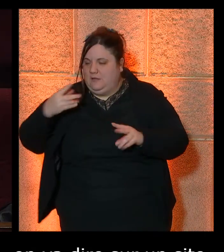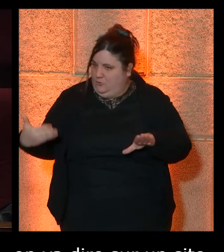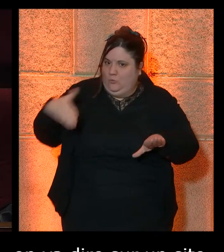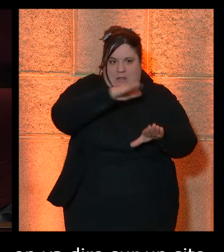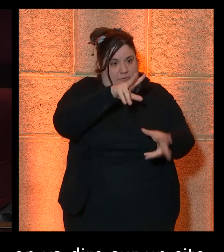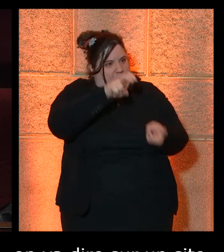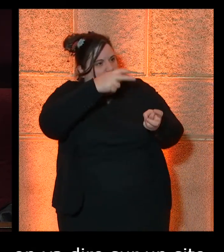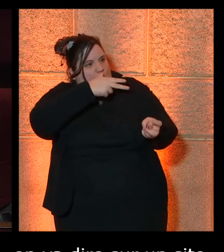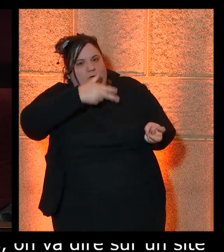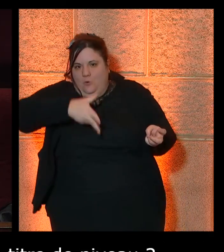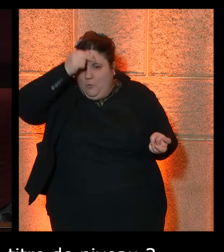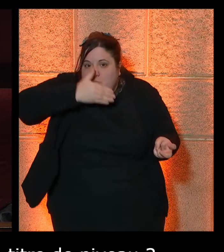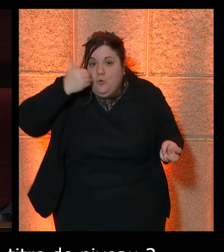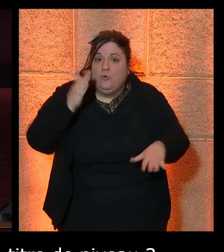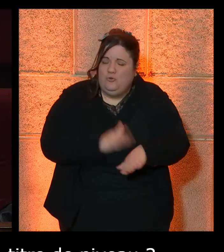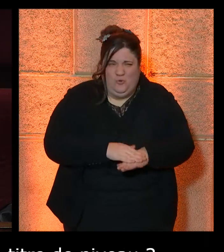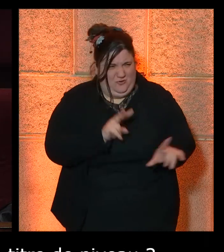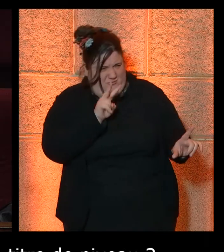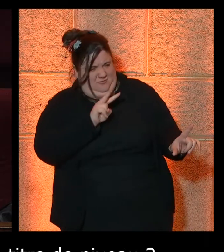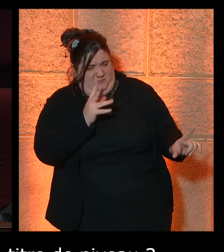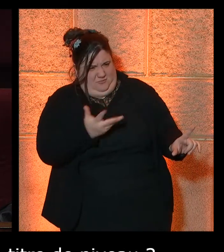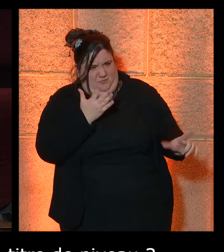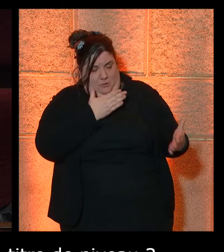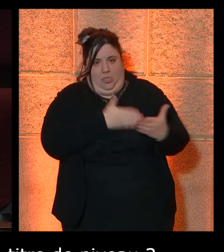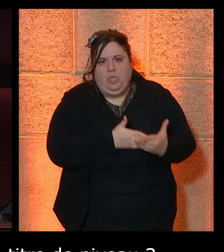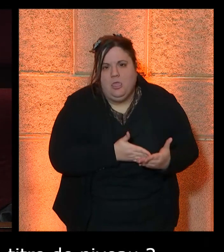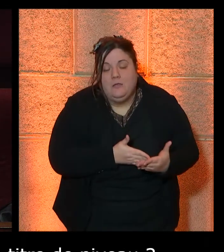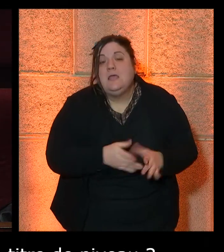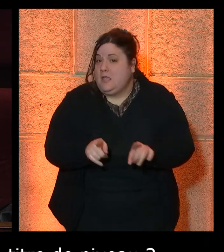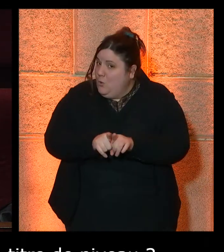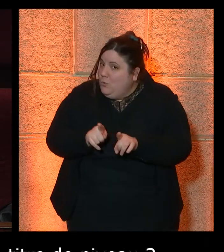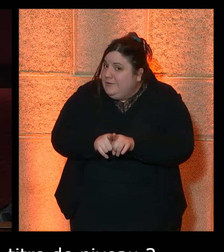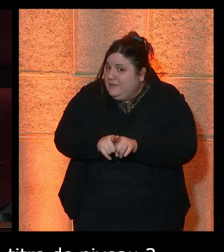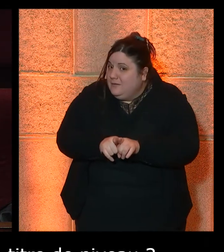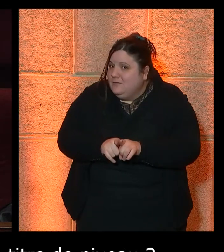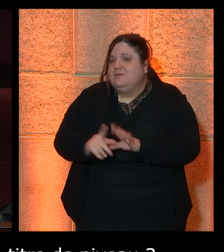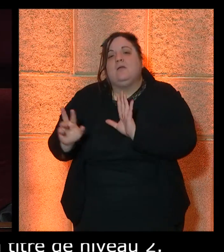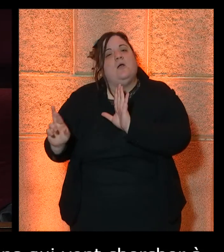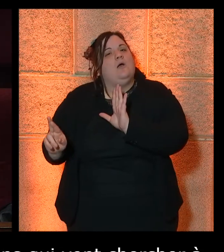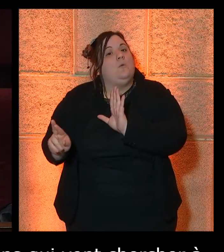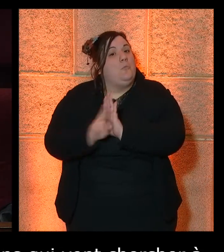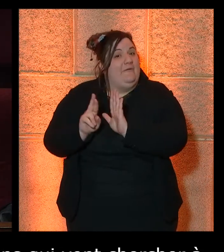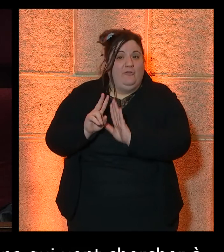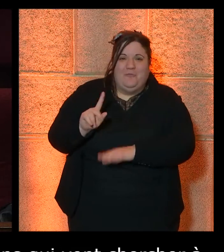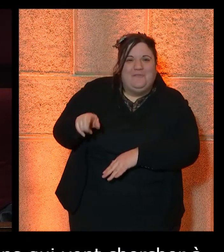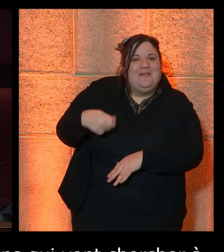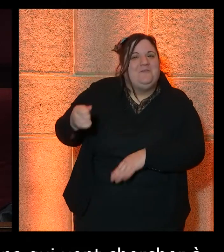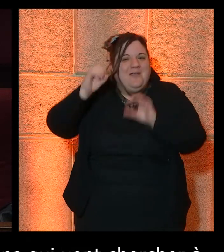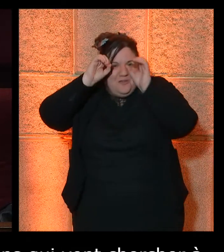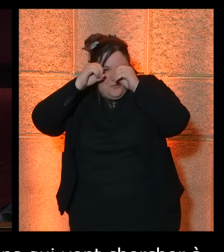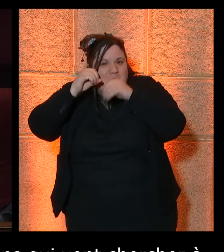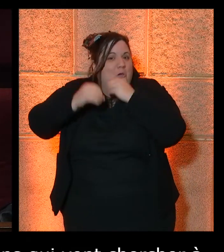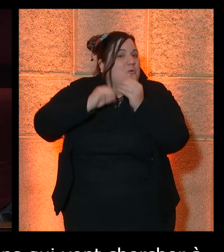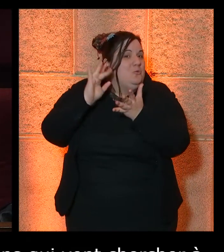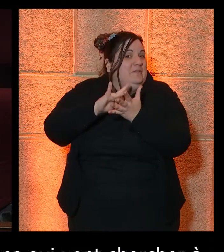de l'information. Et au passage, et je pense que c'est quand même important de le dire, c'est intéressant pour le référencement naturel d'un site